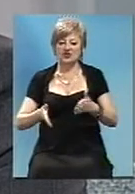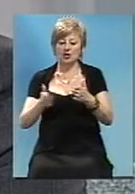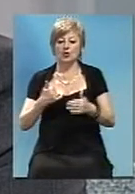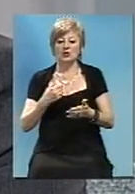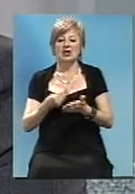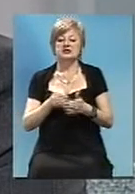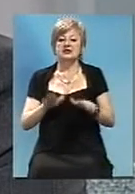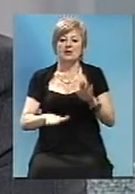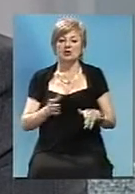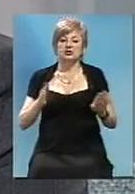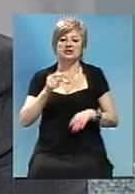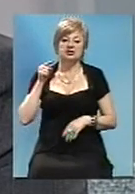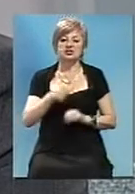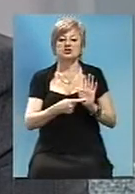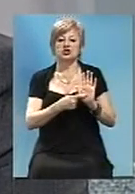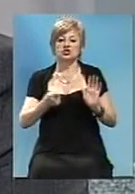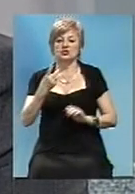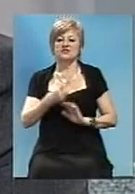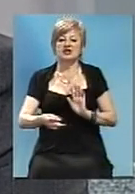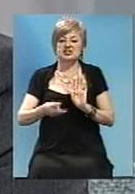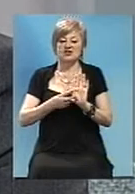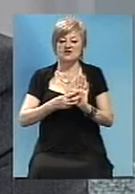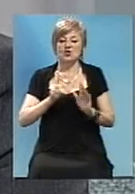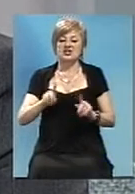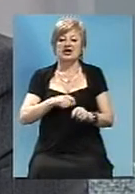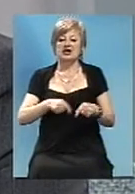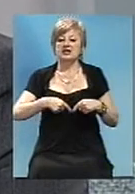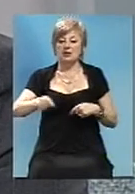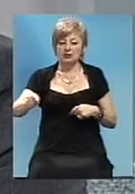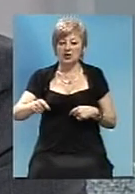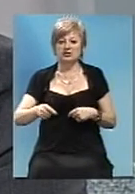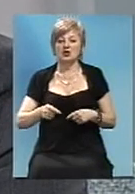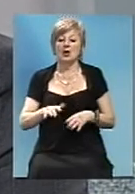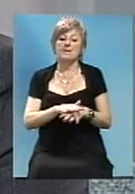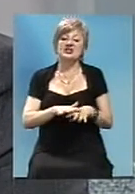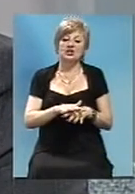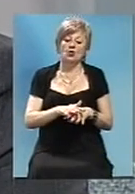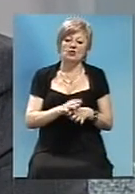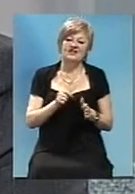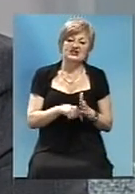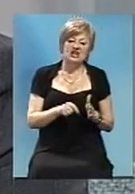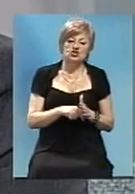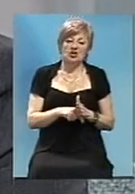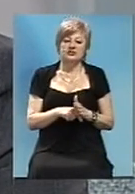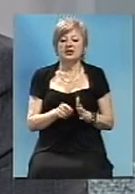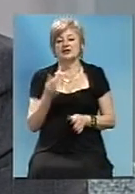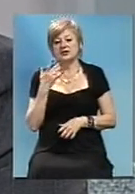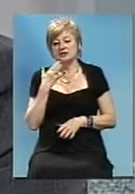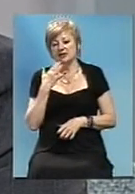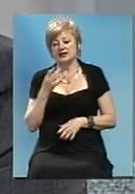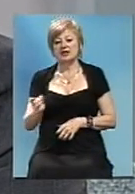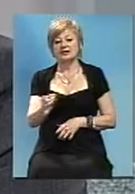балансі залишилось 1628 кілометрів. государственне значення, це міжнародні, національні,